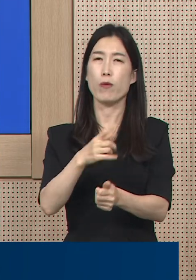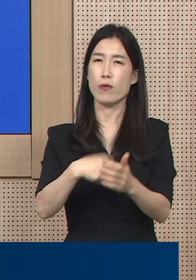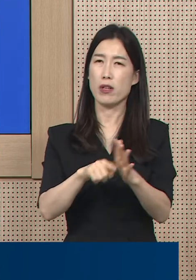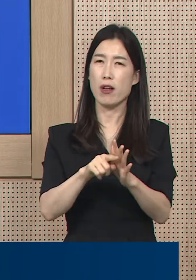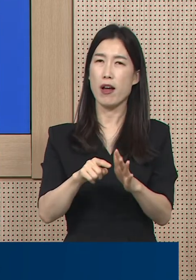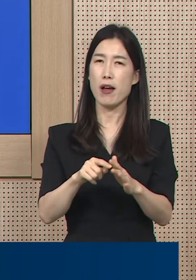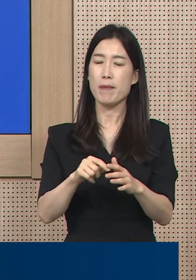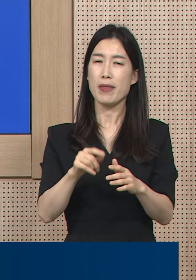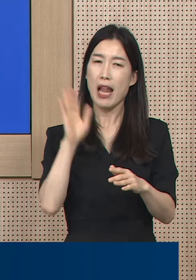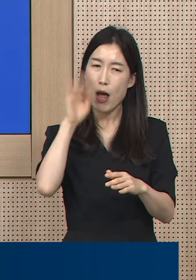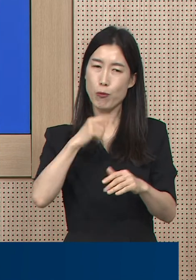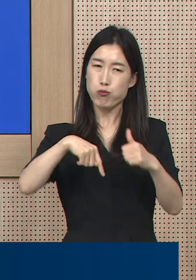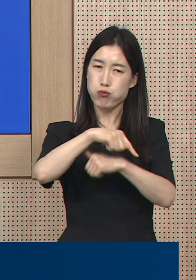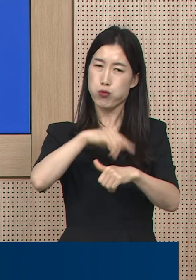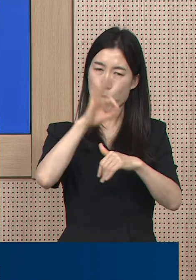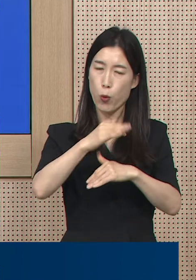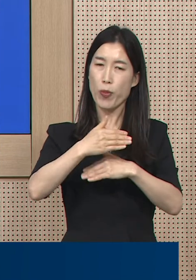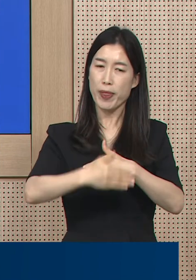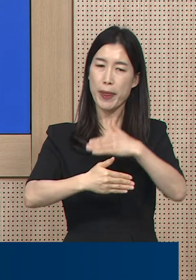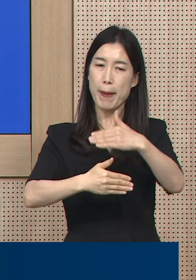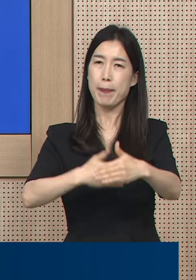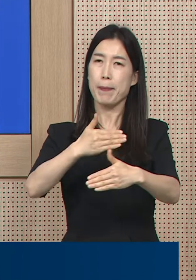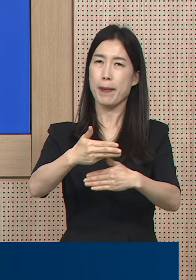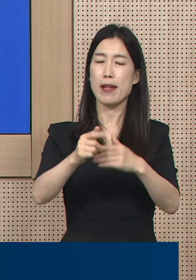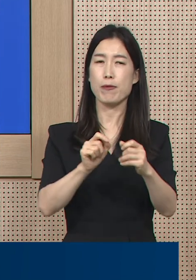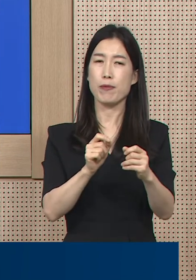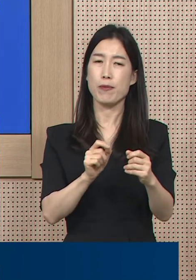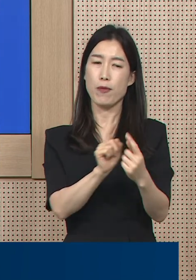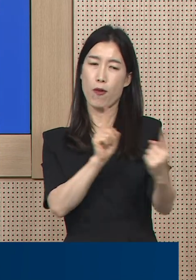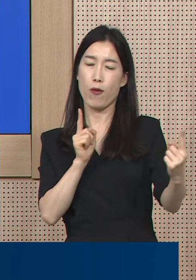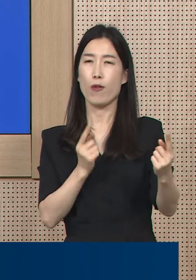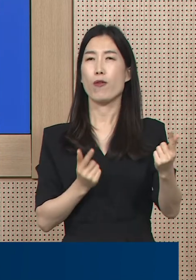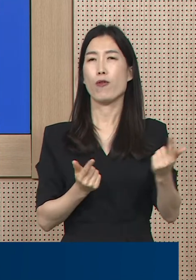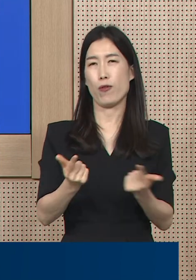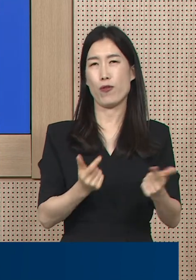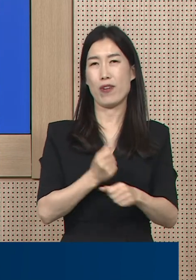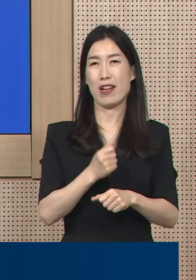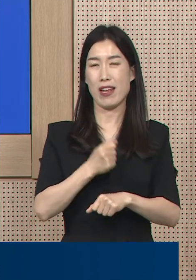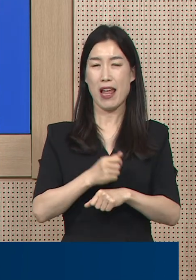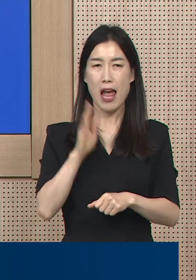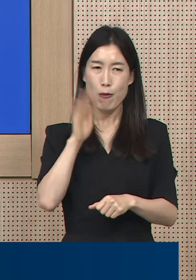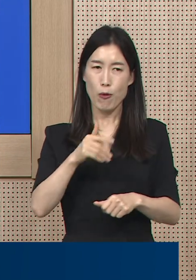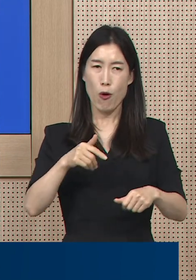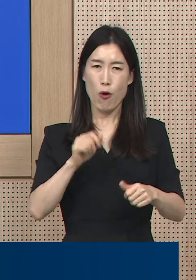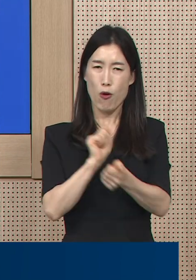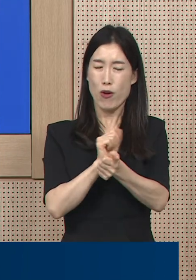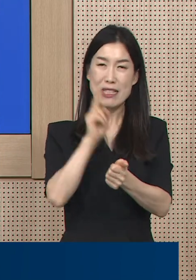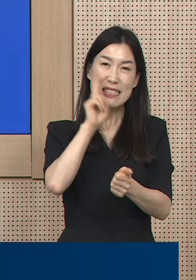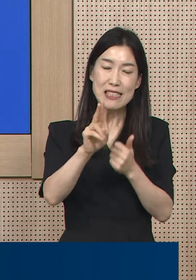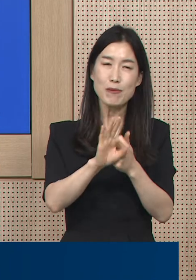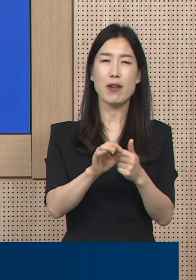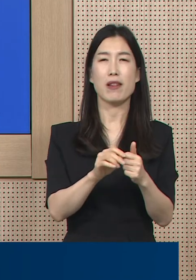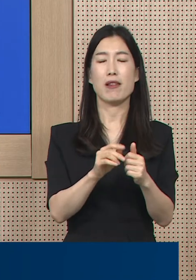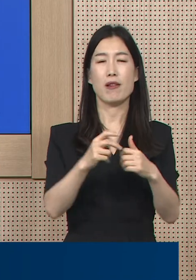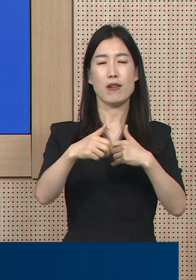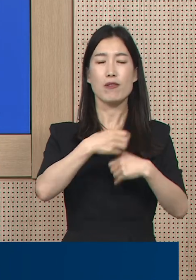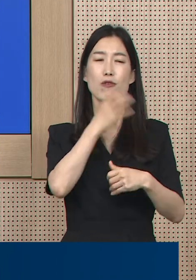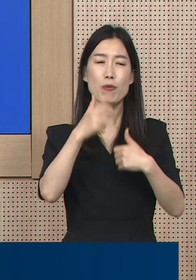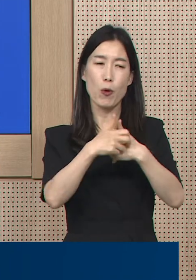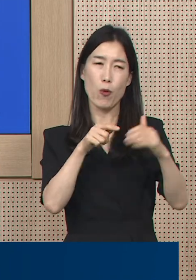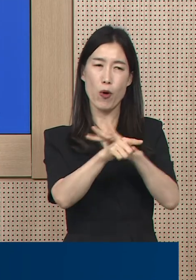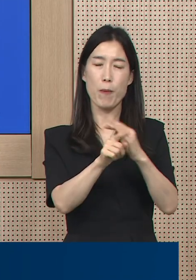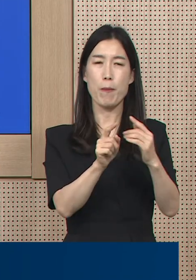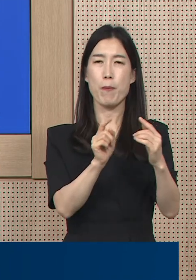상황에 따라 단계적으로 선제검사 주기를 확대해 조정하고 대면 면회를 제한하는 등 방역수칙을 재강화할